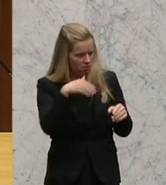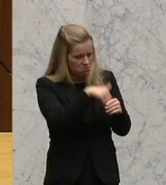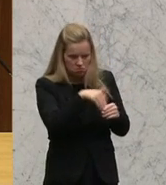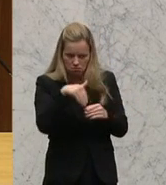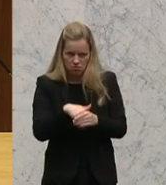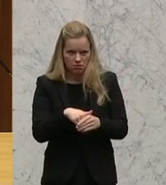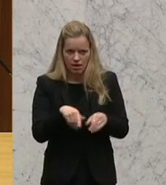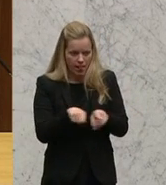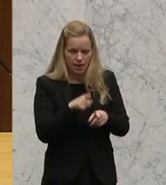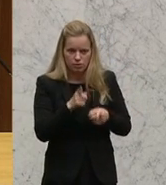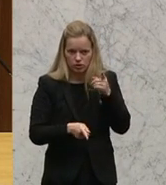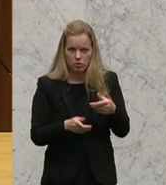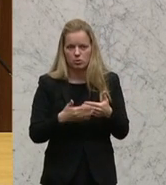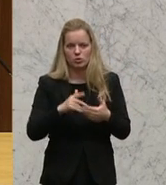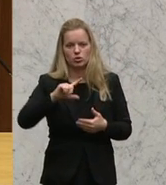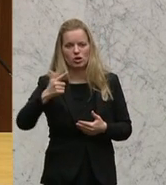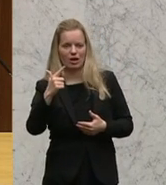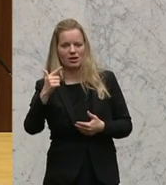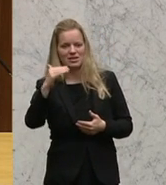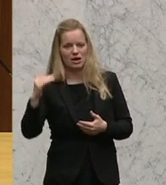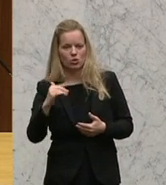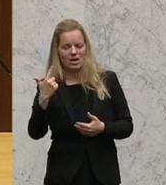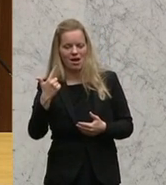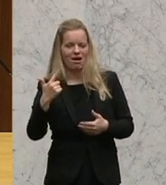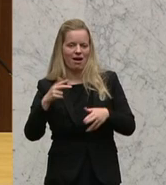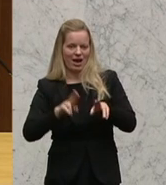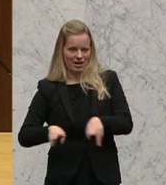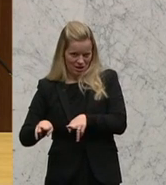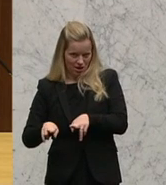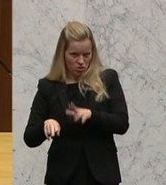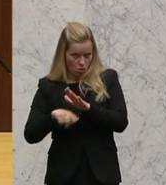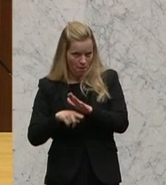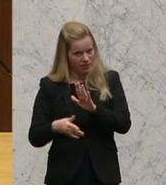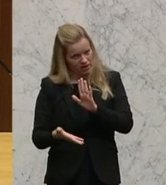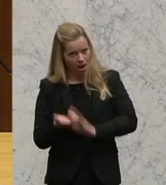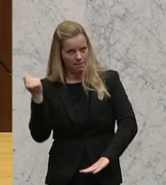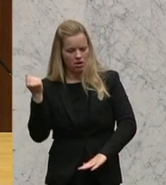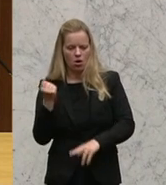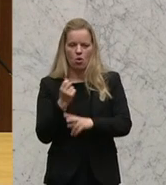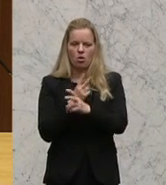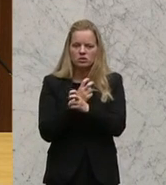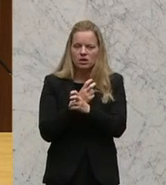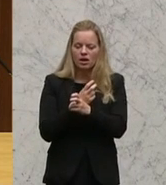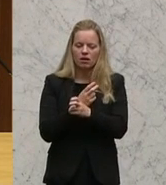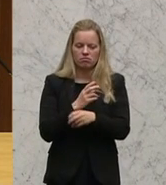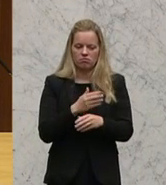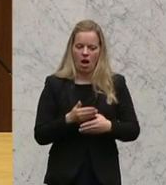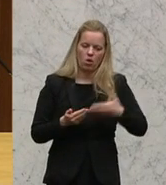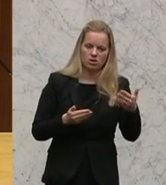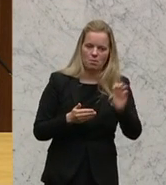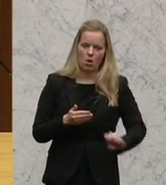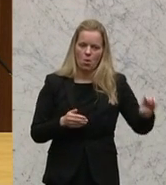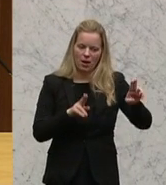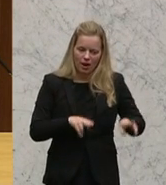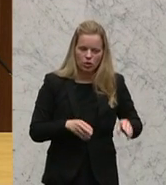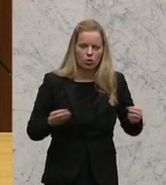Bestimmungen wie eben diese sekundärrechtlichen Normen, die Sie hier außer Kraft setzen wollen, enthält und Österreich sich außerhalb des Europarechts auch aufgrund